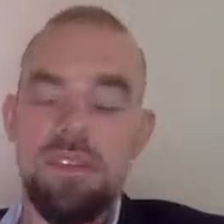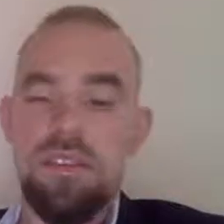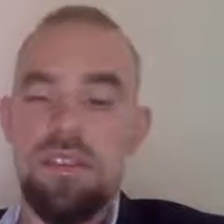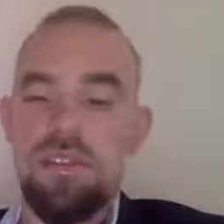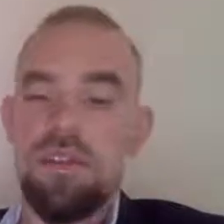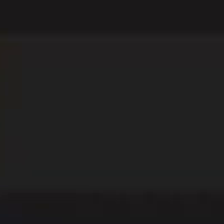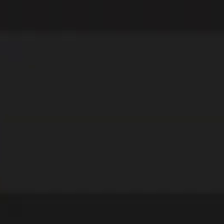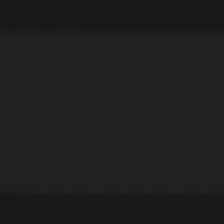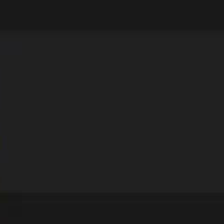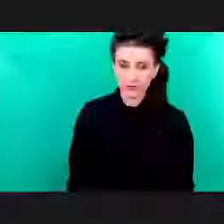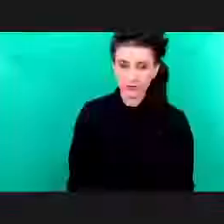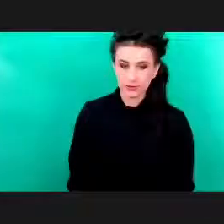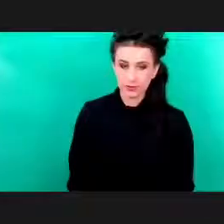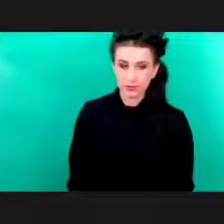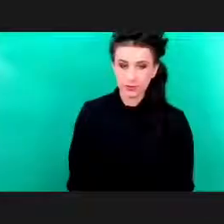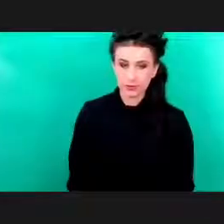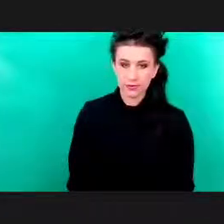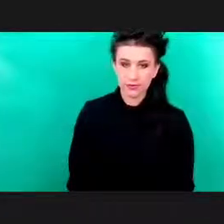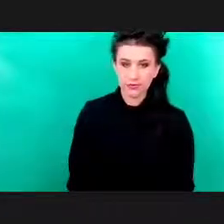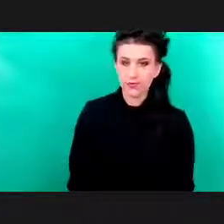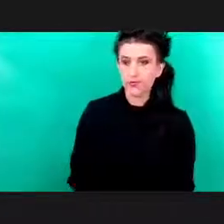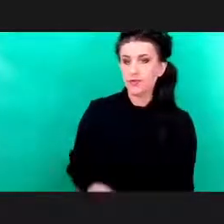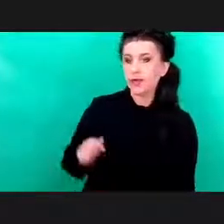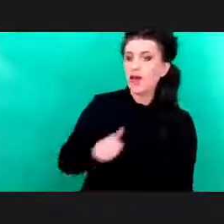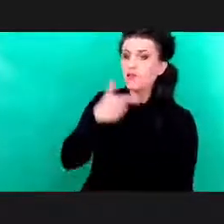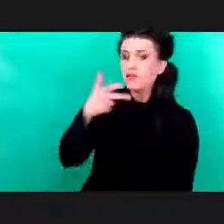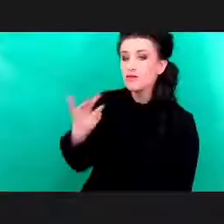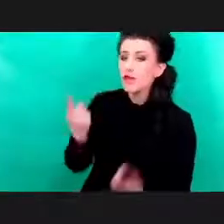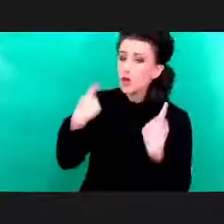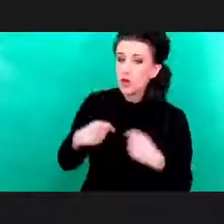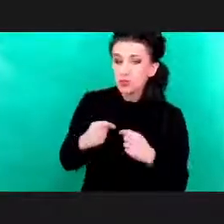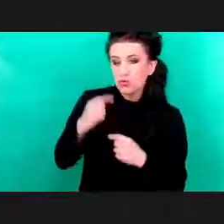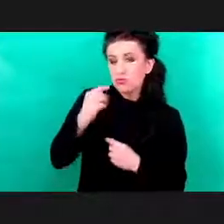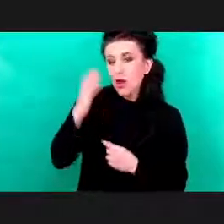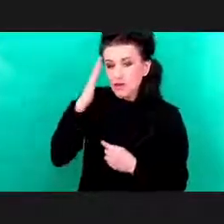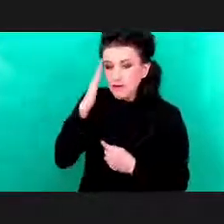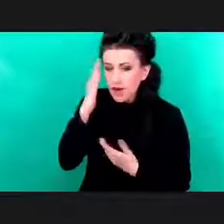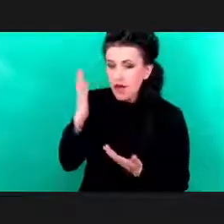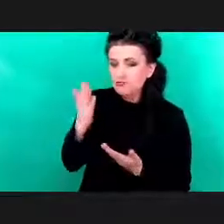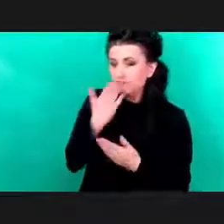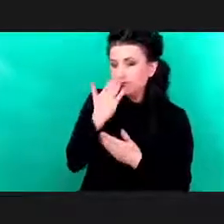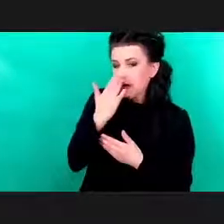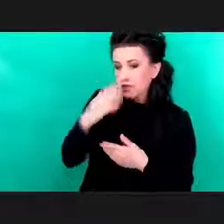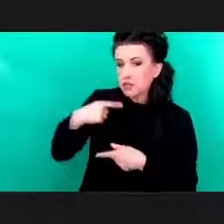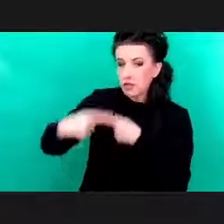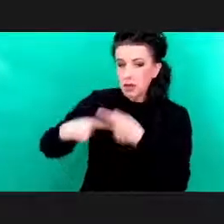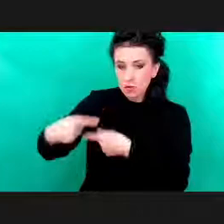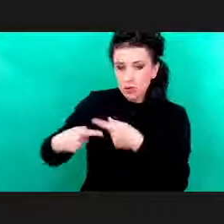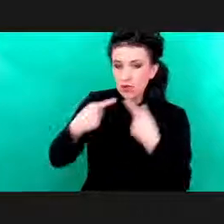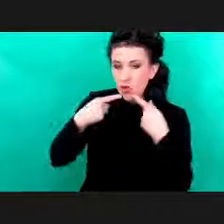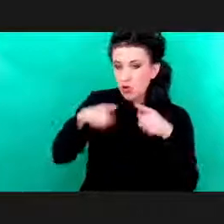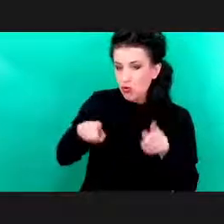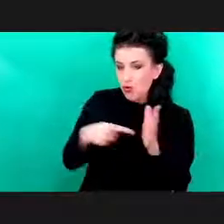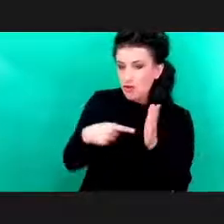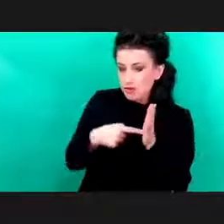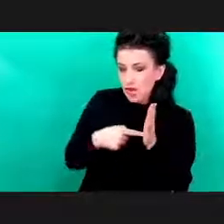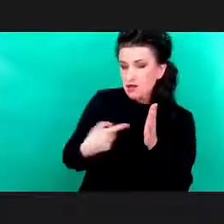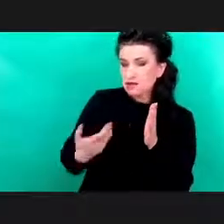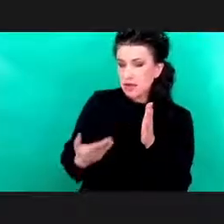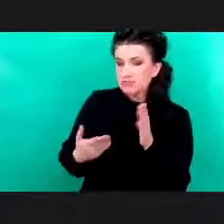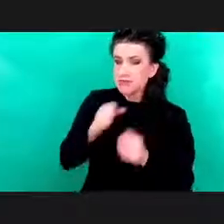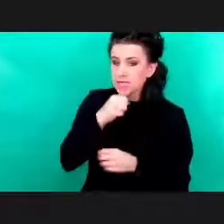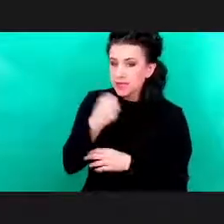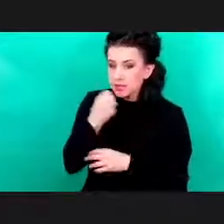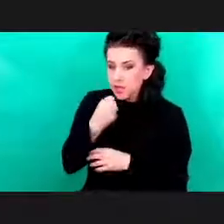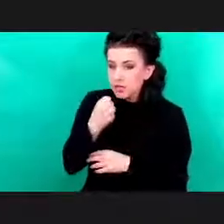niewiele osób zdaje sobie sprawę, jakie procesy właściwie odpowiadają za starzenie